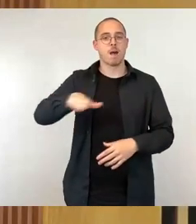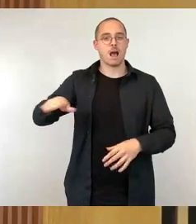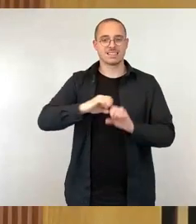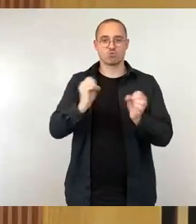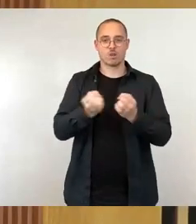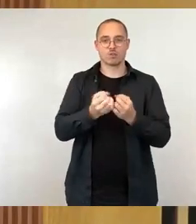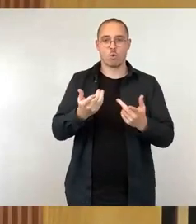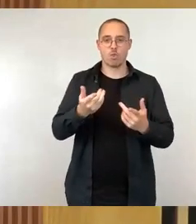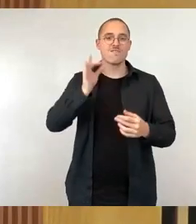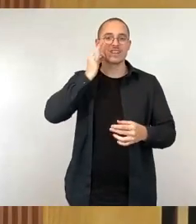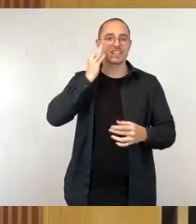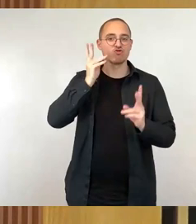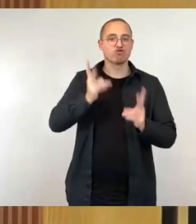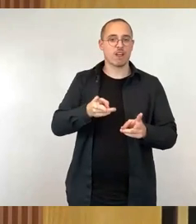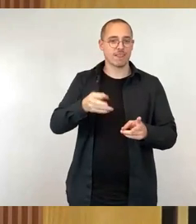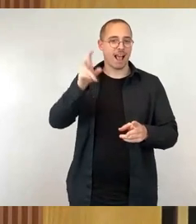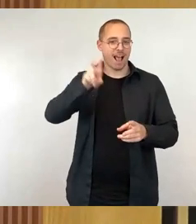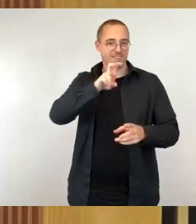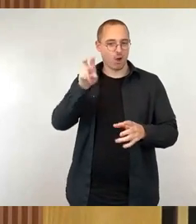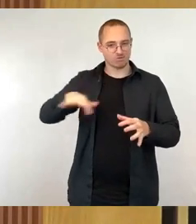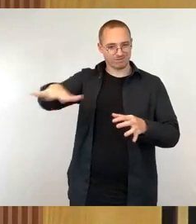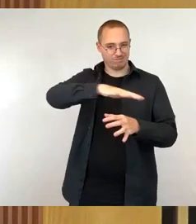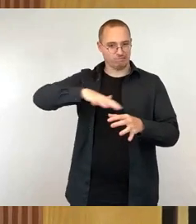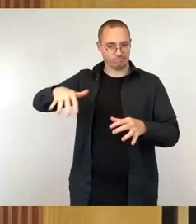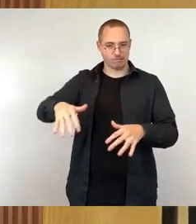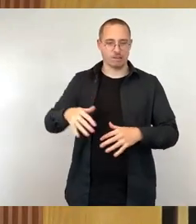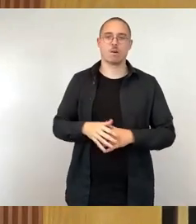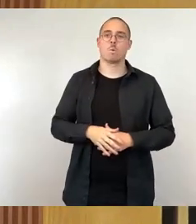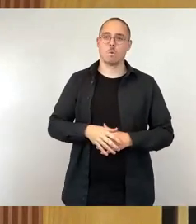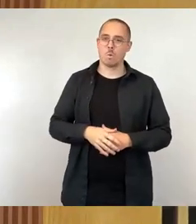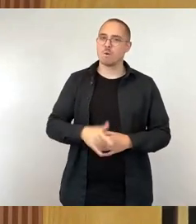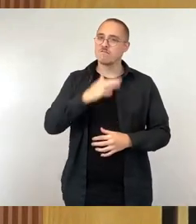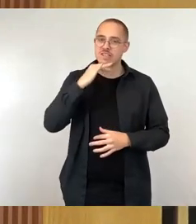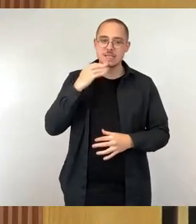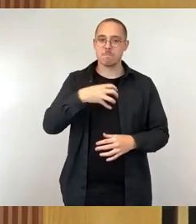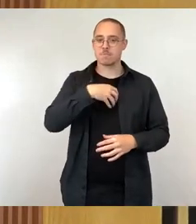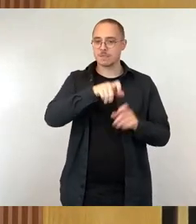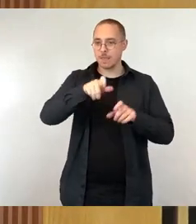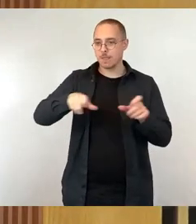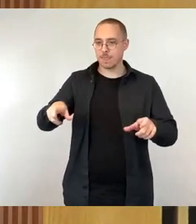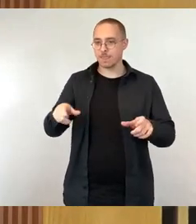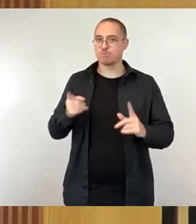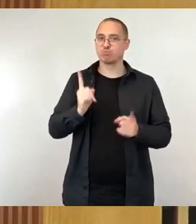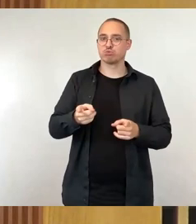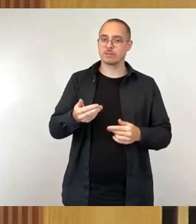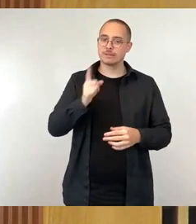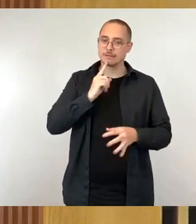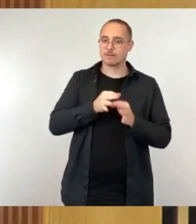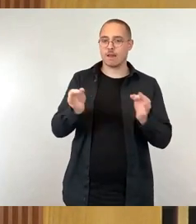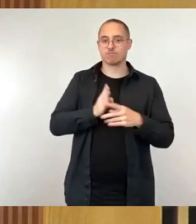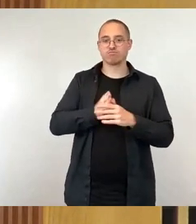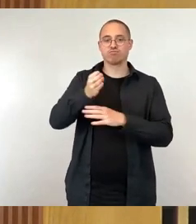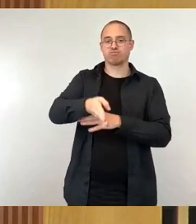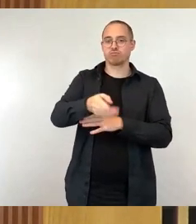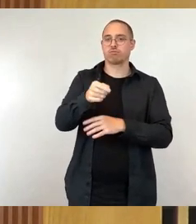Beim Krankenhaus Friedrichstadt gibt es ja sehr viele Patientinnen und Patienten, die täglich dort anreisen für Untersuchungen, für Behandlungen. Manche von denen